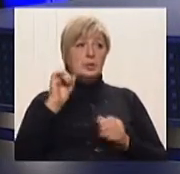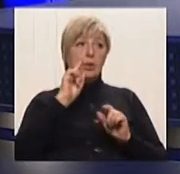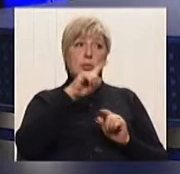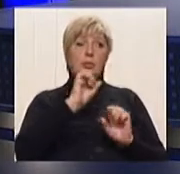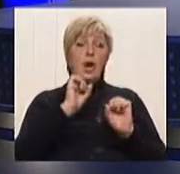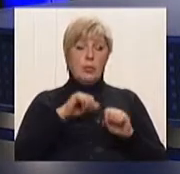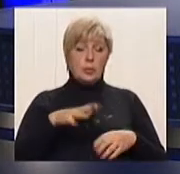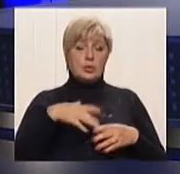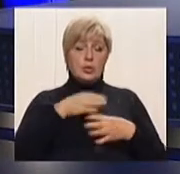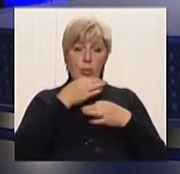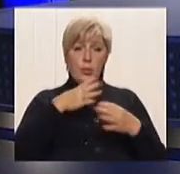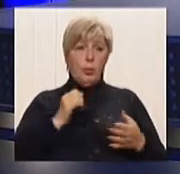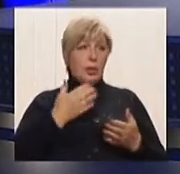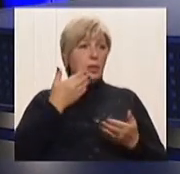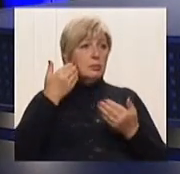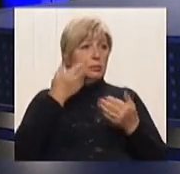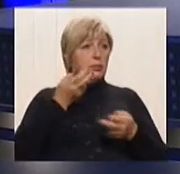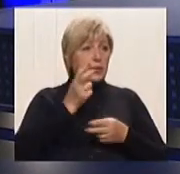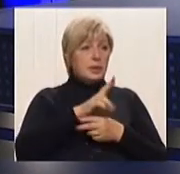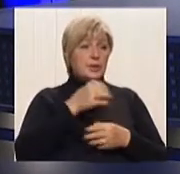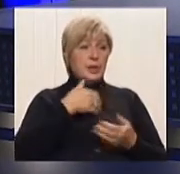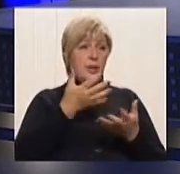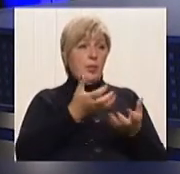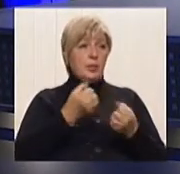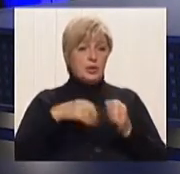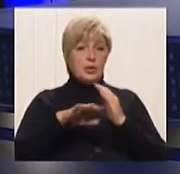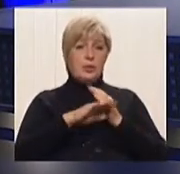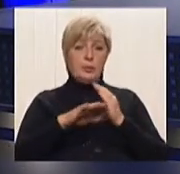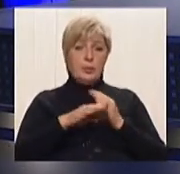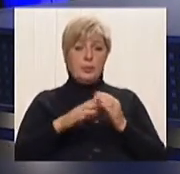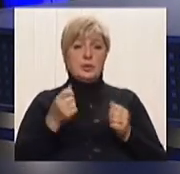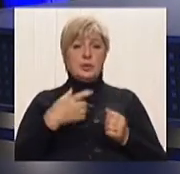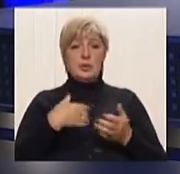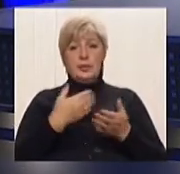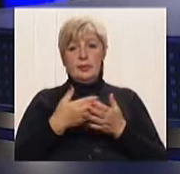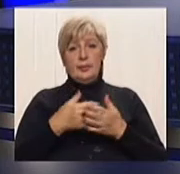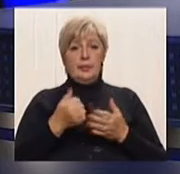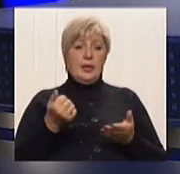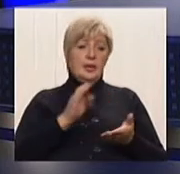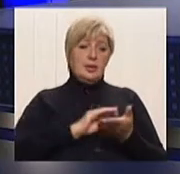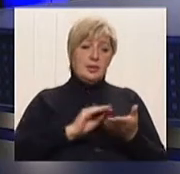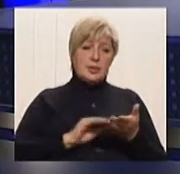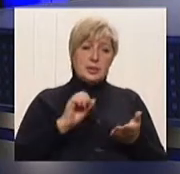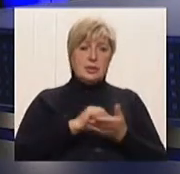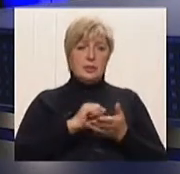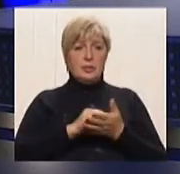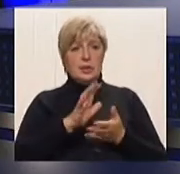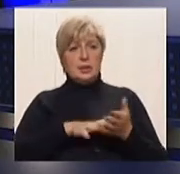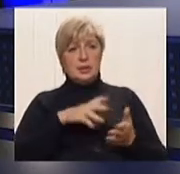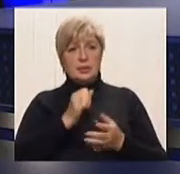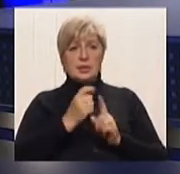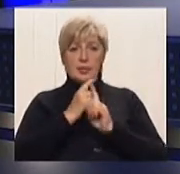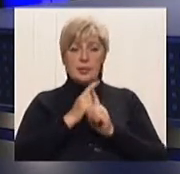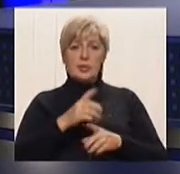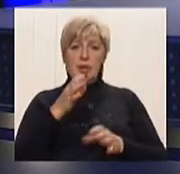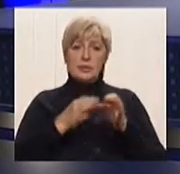первичну правову допомогу в виде консультції. От вторичну правову допомогу в виде написання документів, заявлений, сопровождення в суді